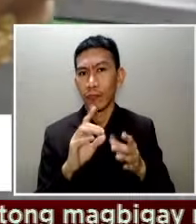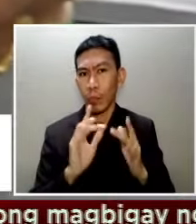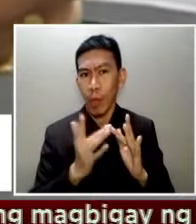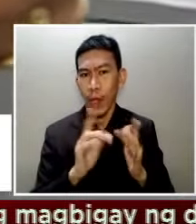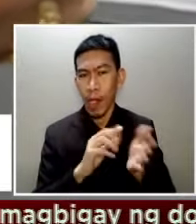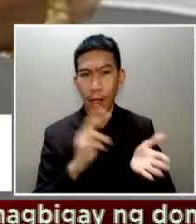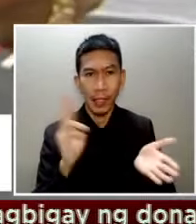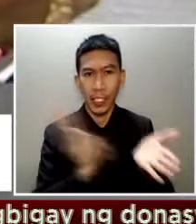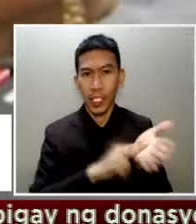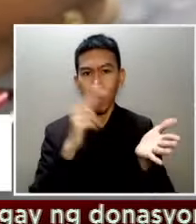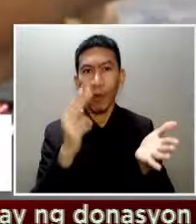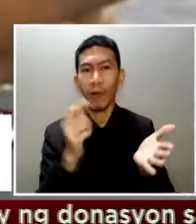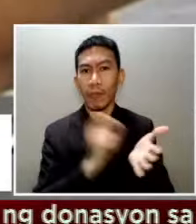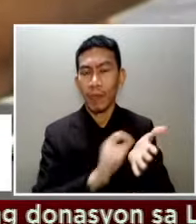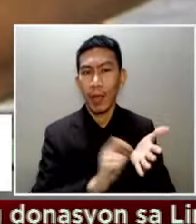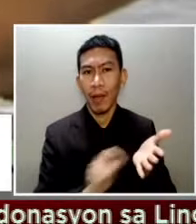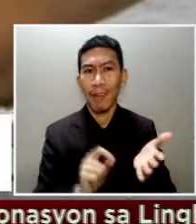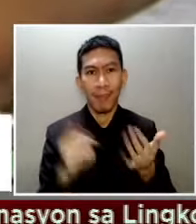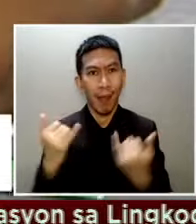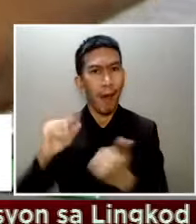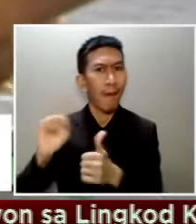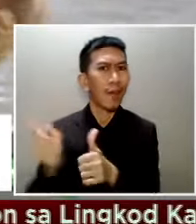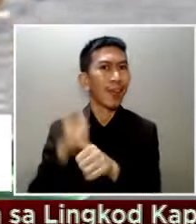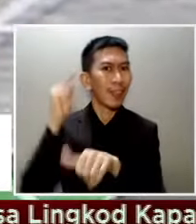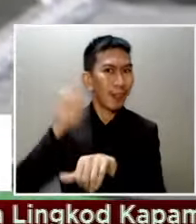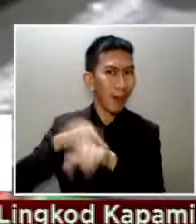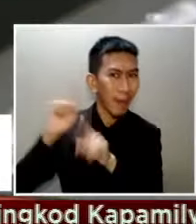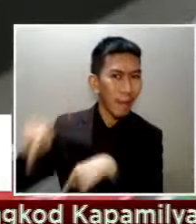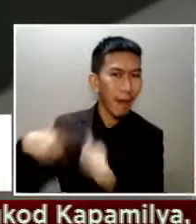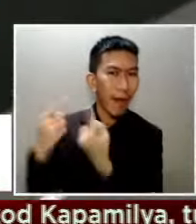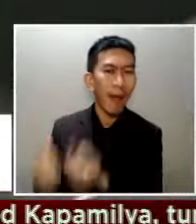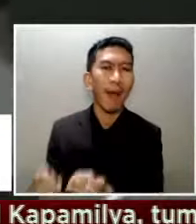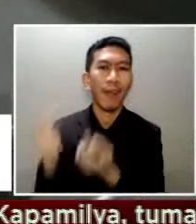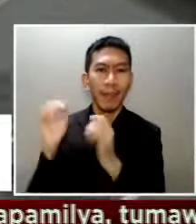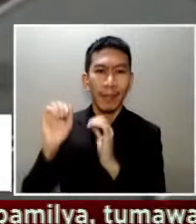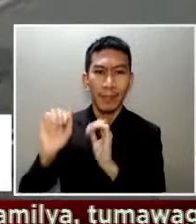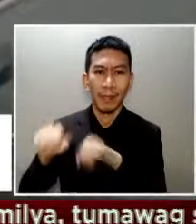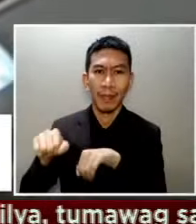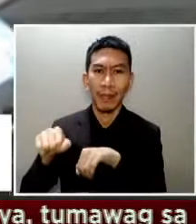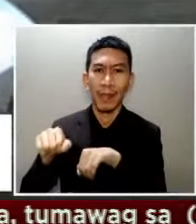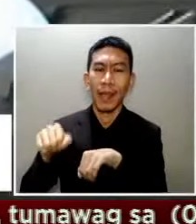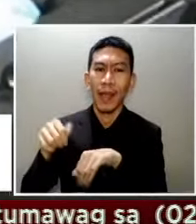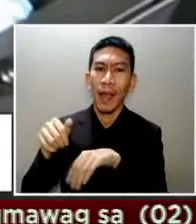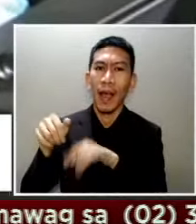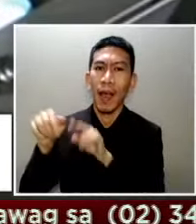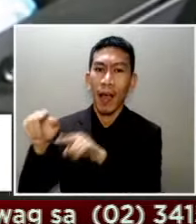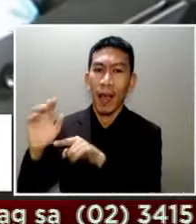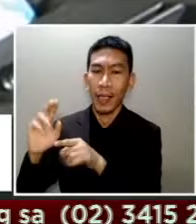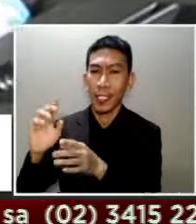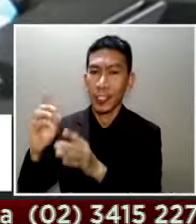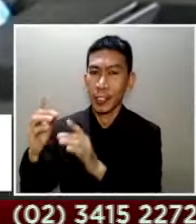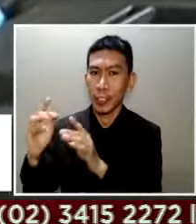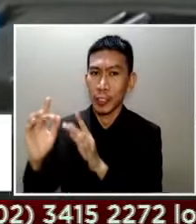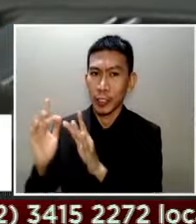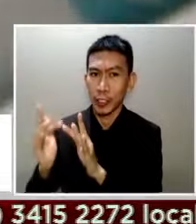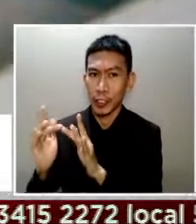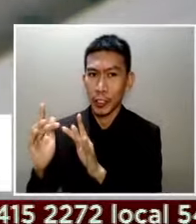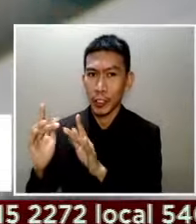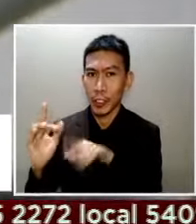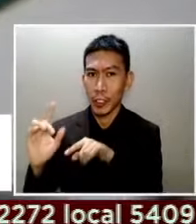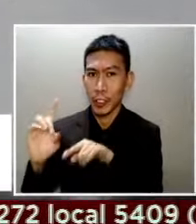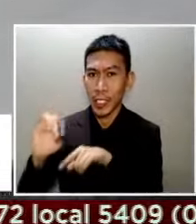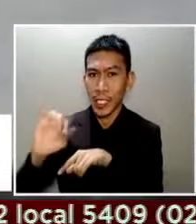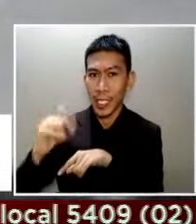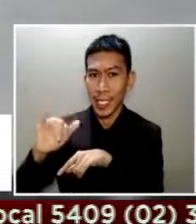pagkakataon sa kasaysayan ng halalan itatransmit na rin ng mga makina ang digital signatures ng electoral boards